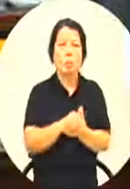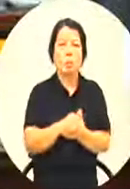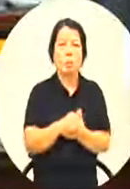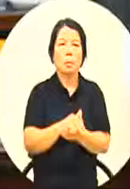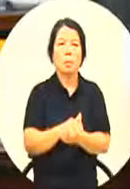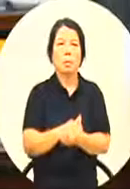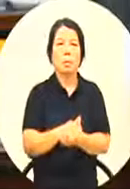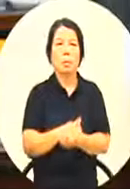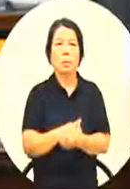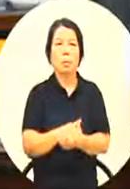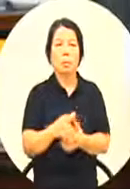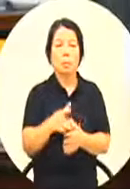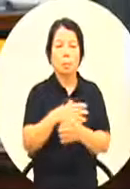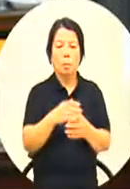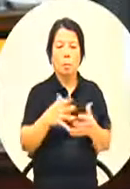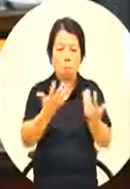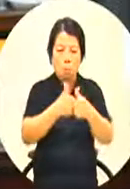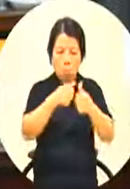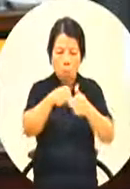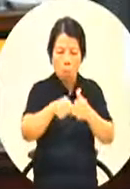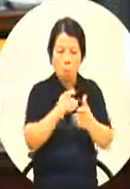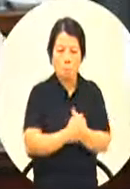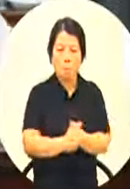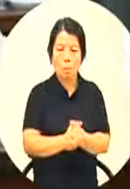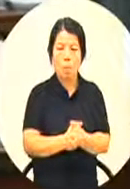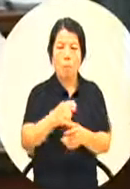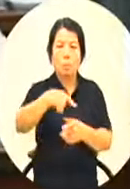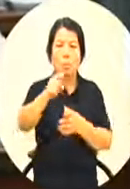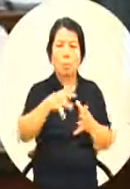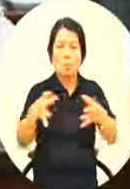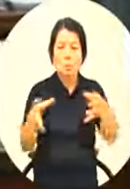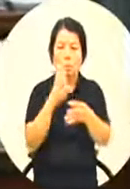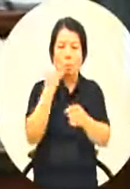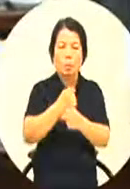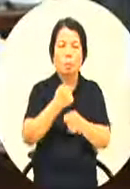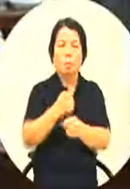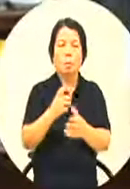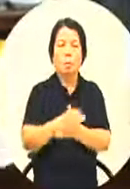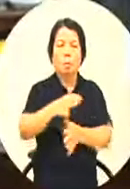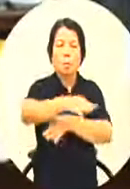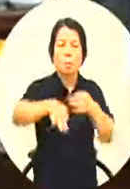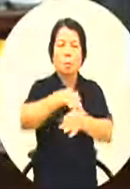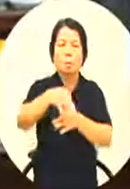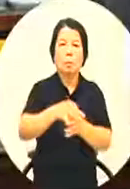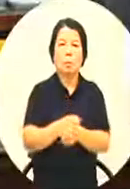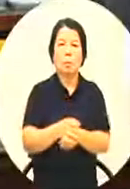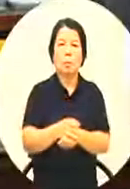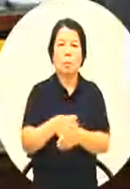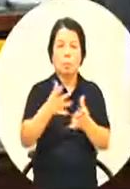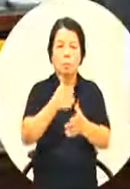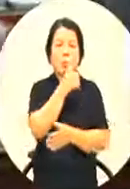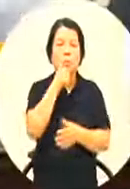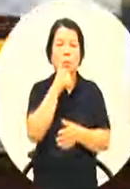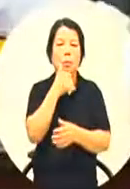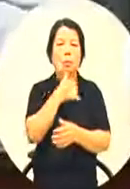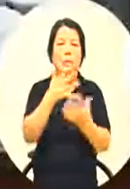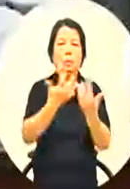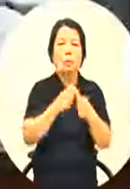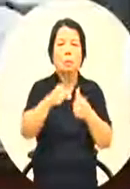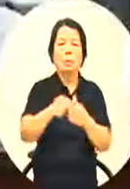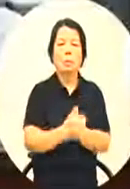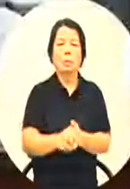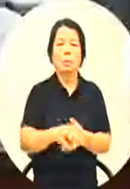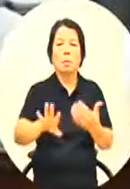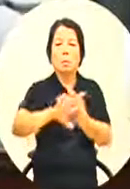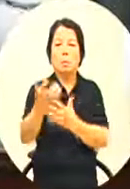的的机器甚至于去跟人家合作再精进某方面的整个翻译机器那个也是另外一个